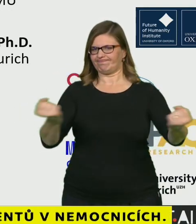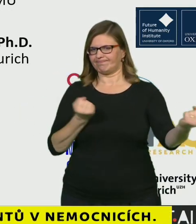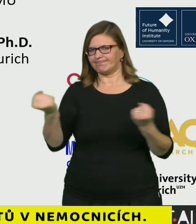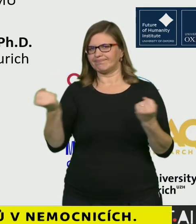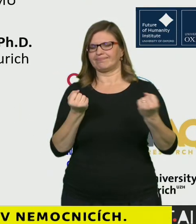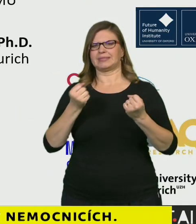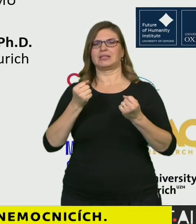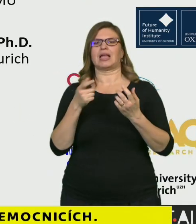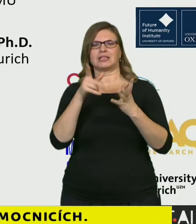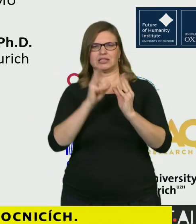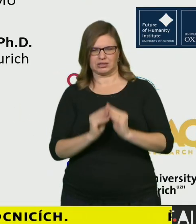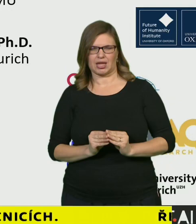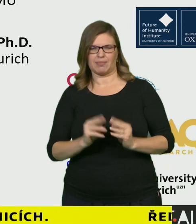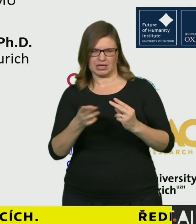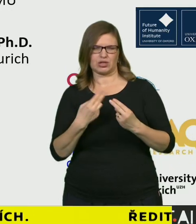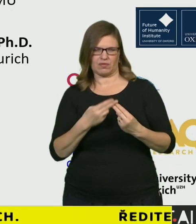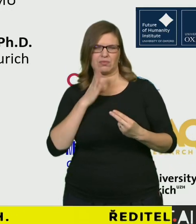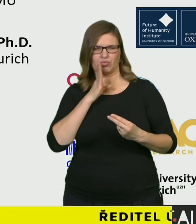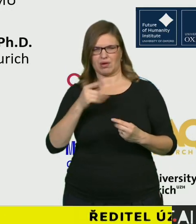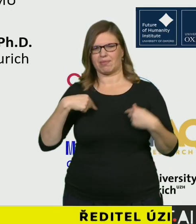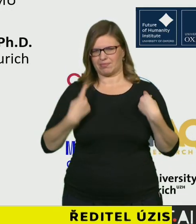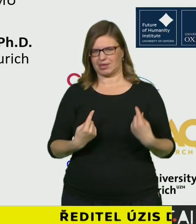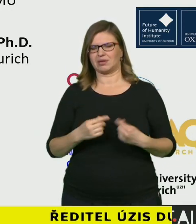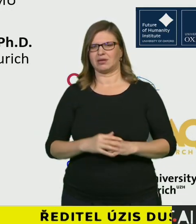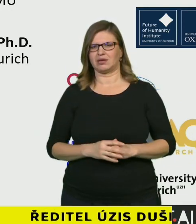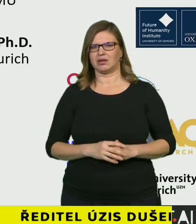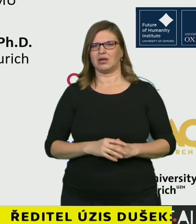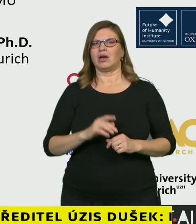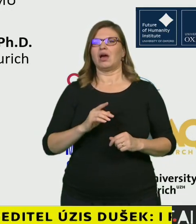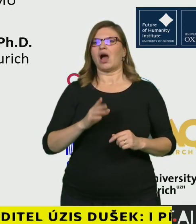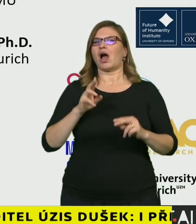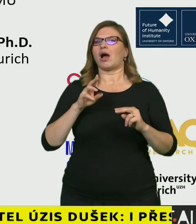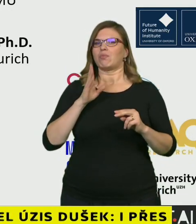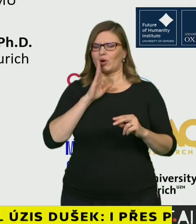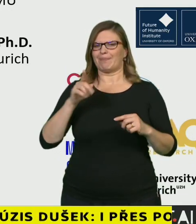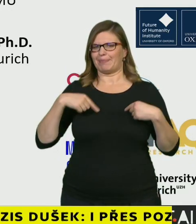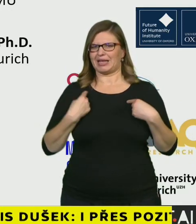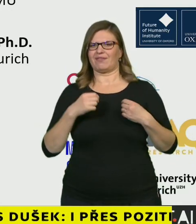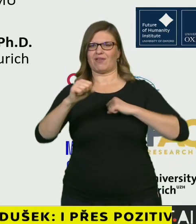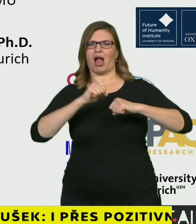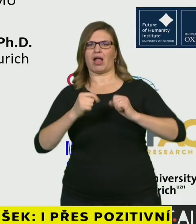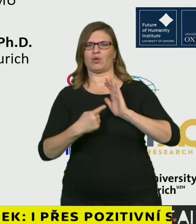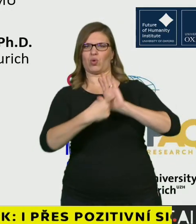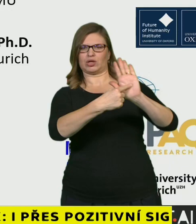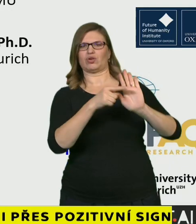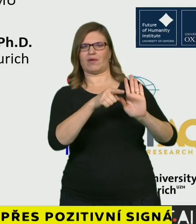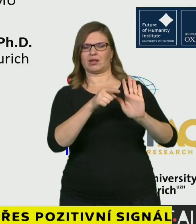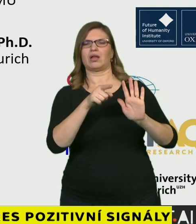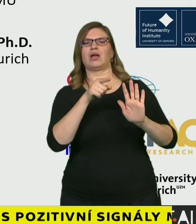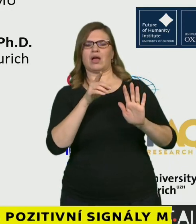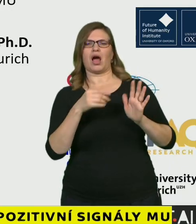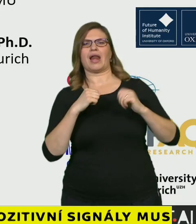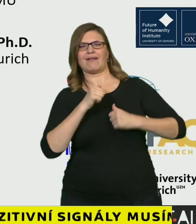bude navrhovat rozhodnutí a předkládat je vládě. Ale jsem nesmírně rád, že na přípravě toho skóre se